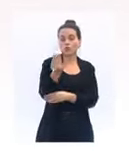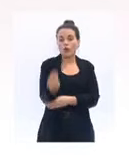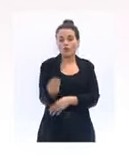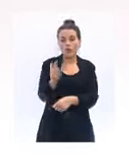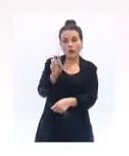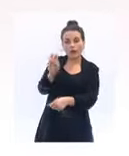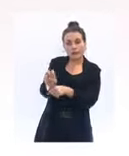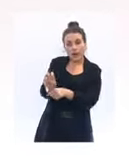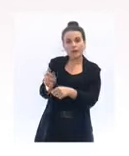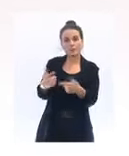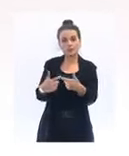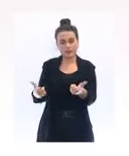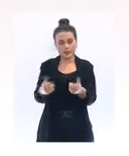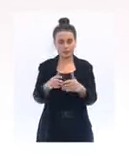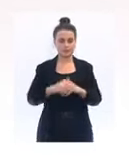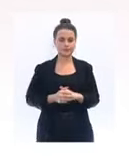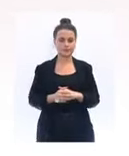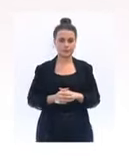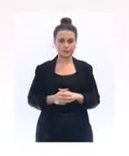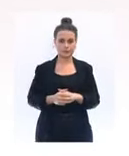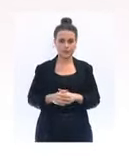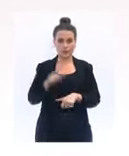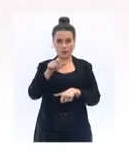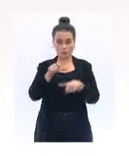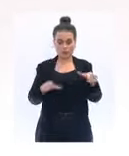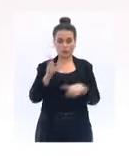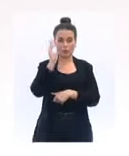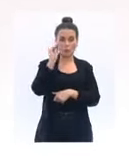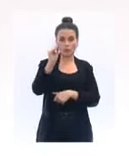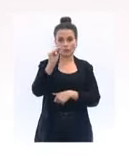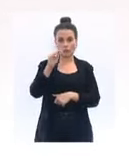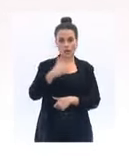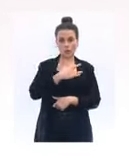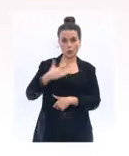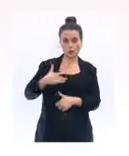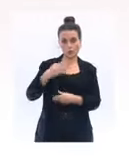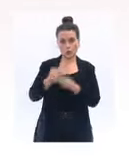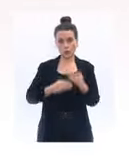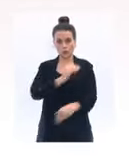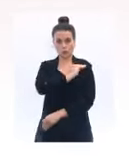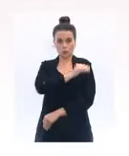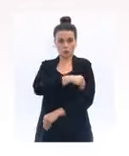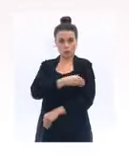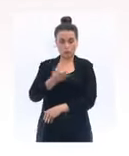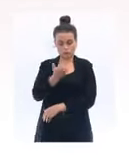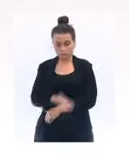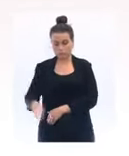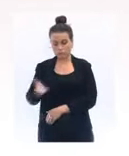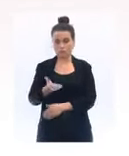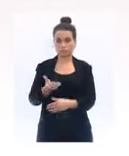sera possible aussi pour les professionnels de la culture et du sport de continuer le travail